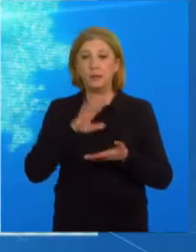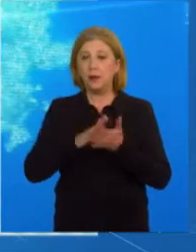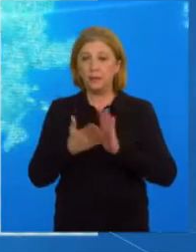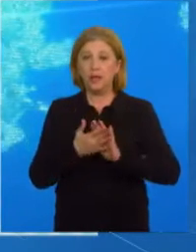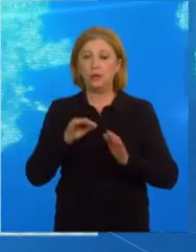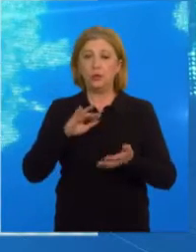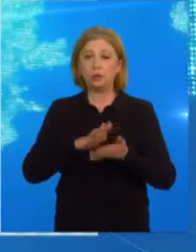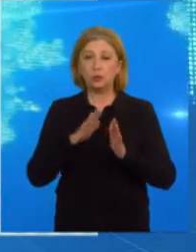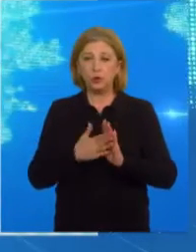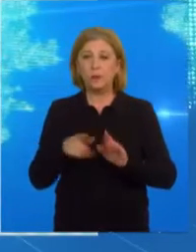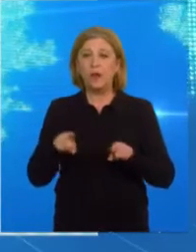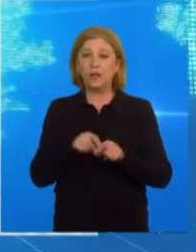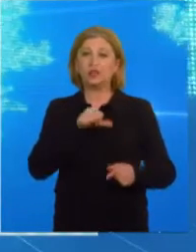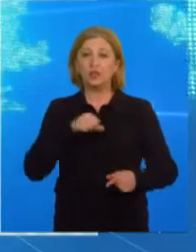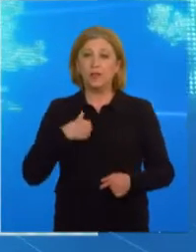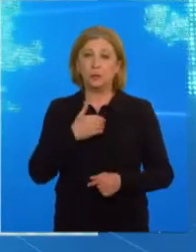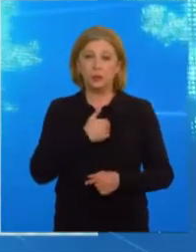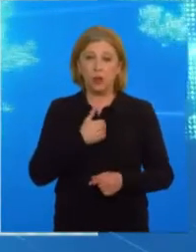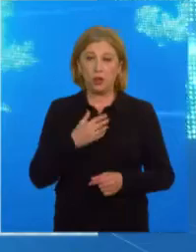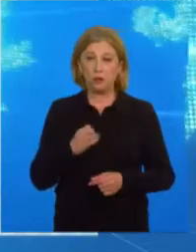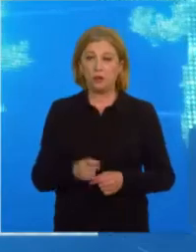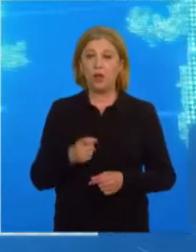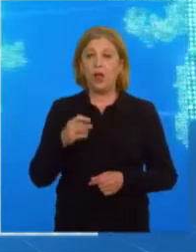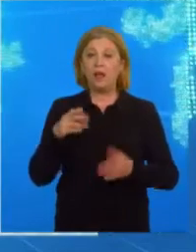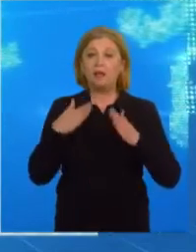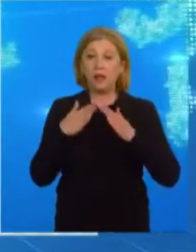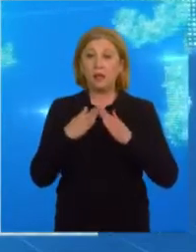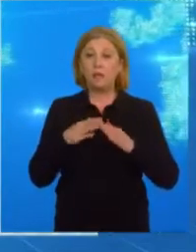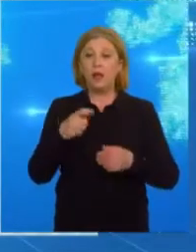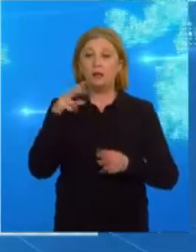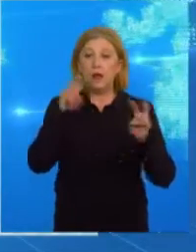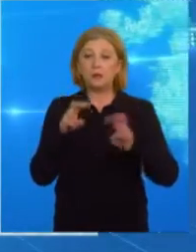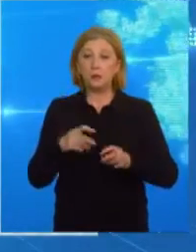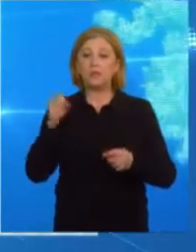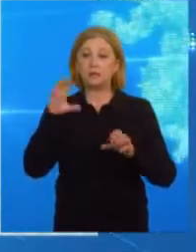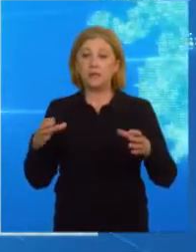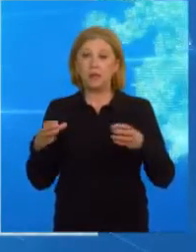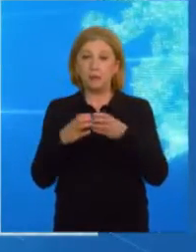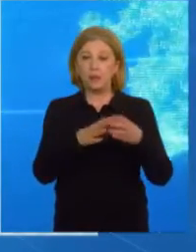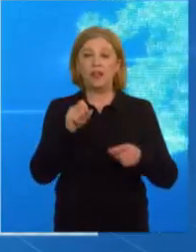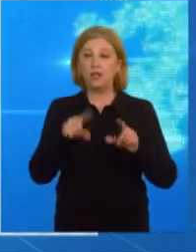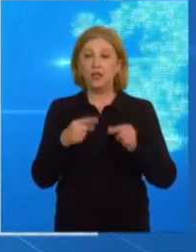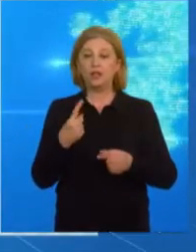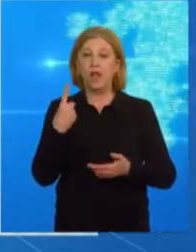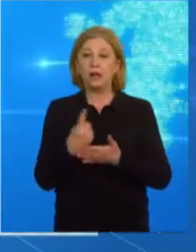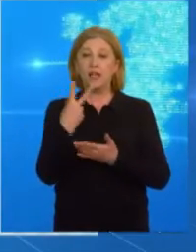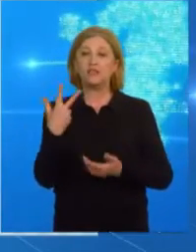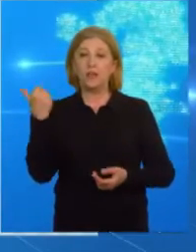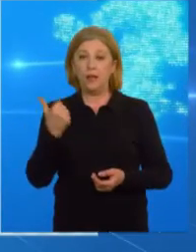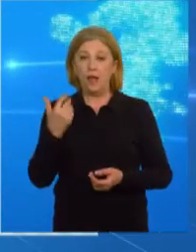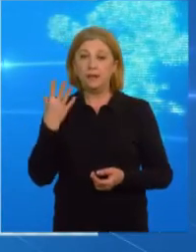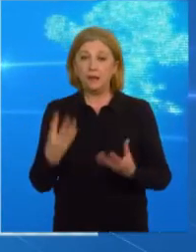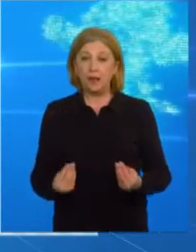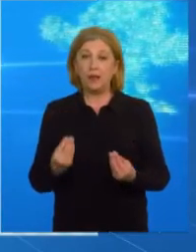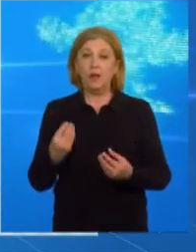условиями, а также тех, кто сам этого желает. На дом для осмотра пациента специальные бригады выезжают не реже одного раза в три дня, на 11 день и